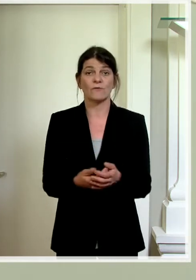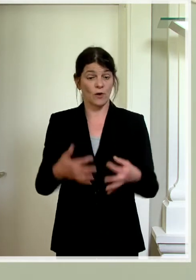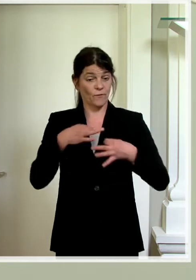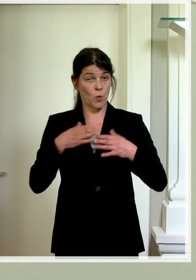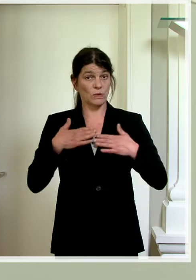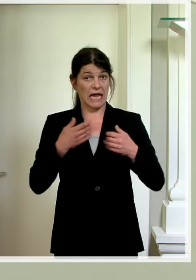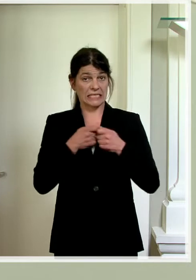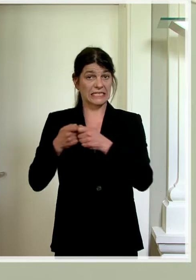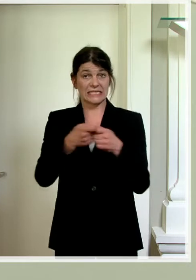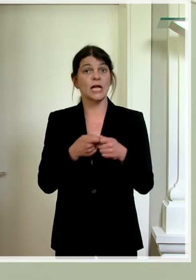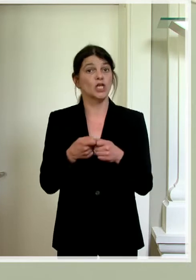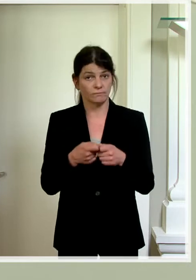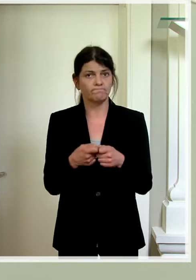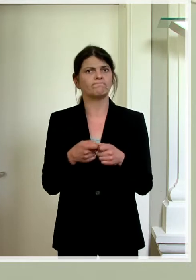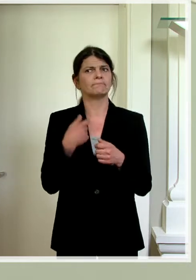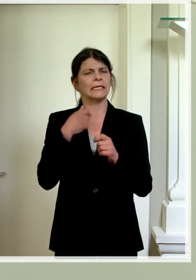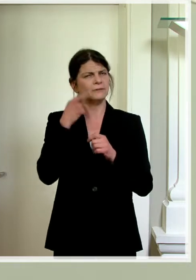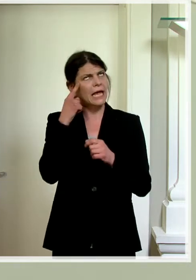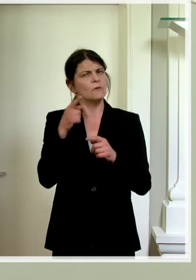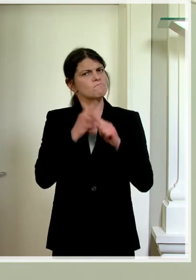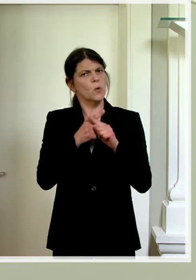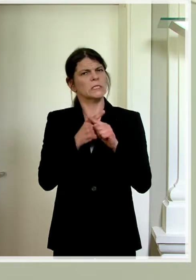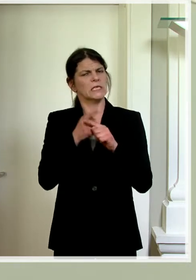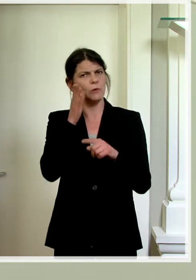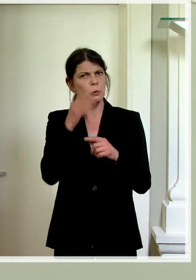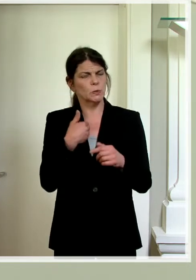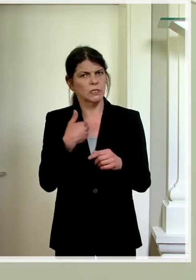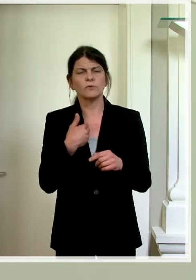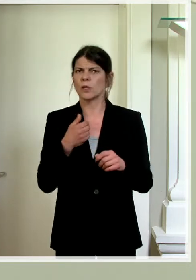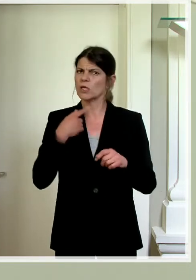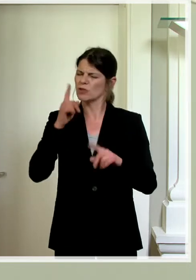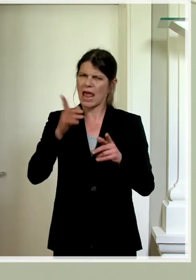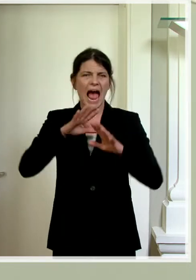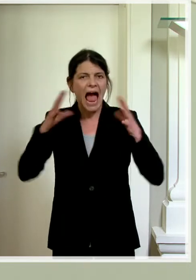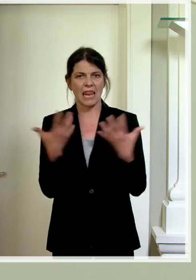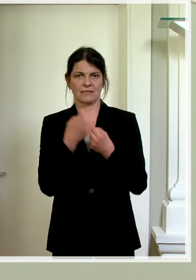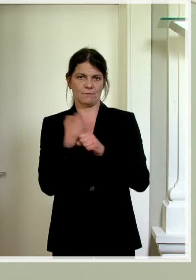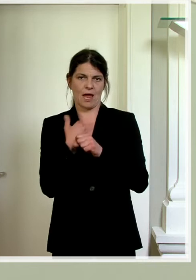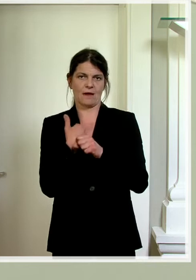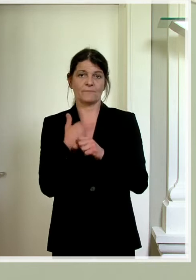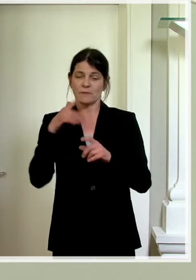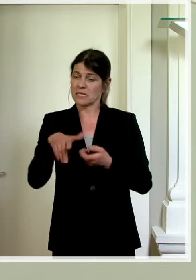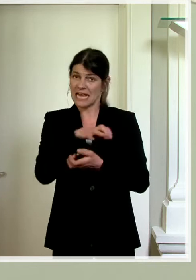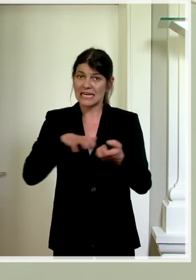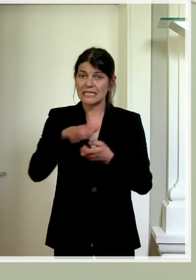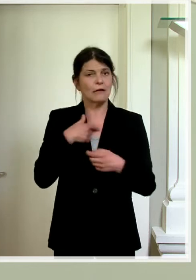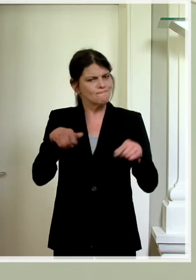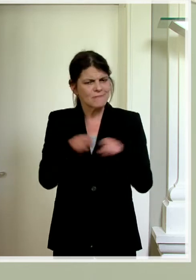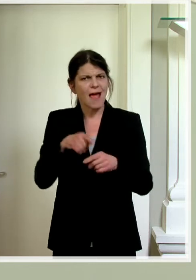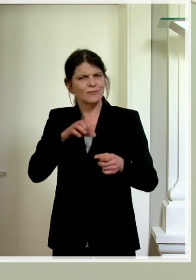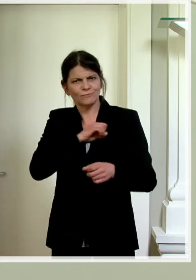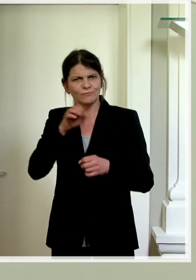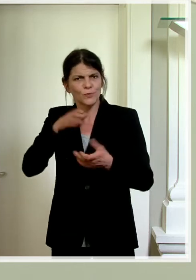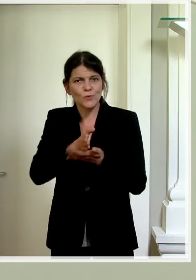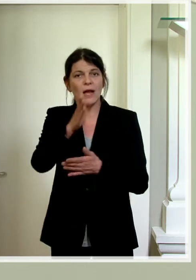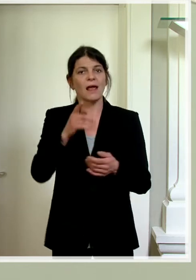uns als Gesellschaft insgesamt, sollten wir zuversichtlich sein und alles daran setzen, dass wir diese Krise genauso gut meistern, wie